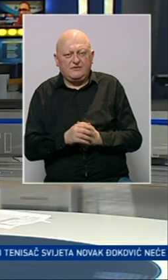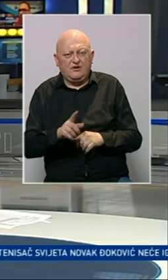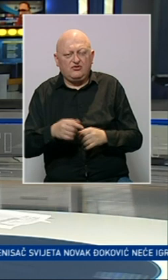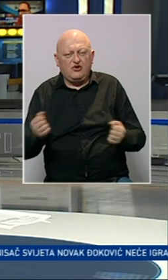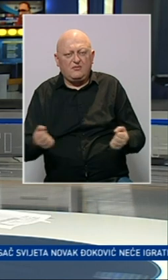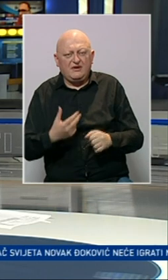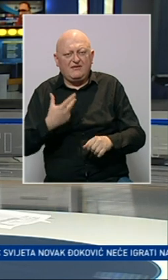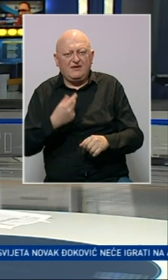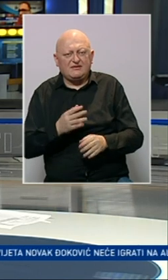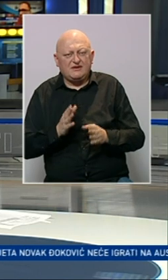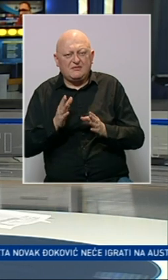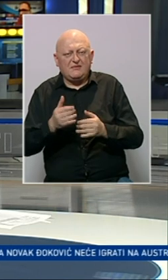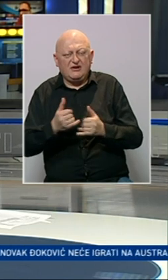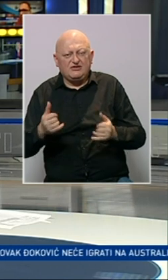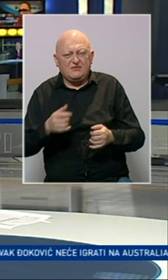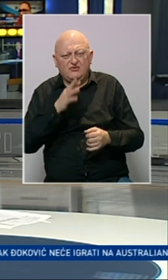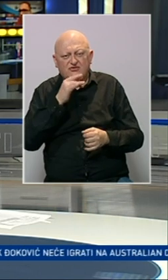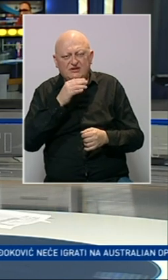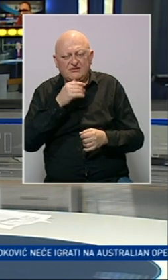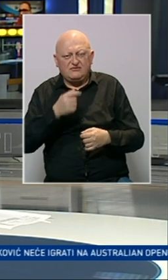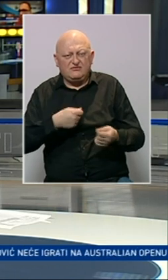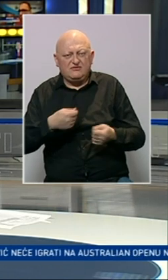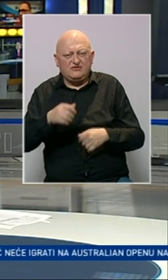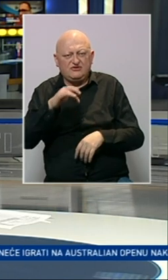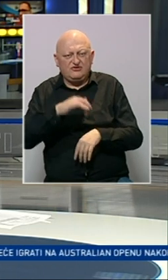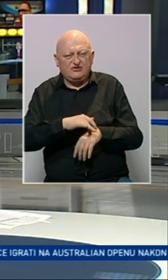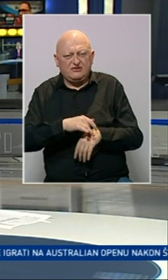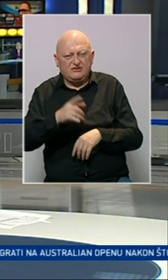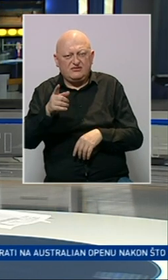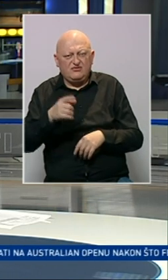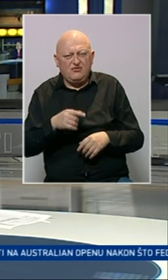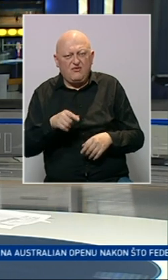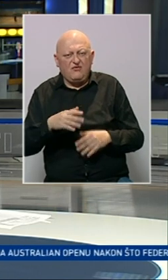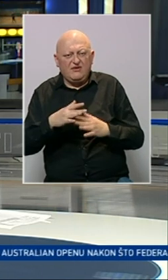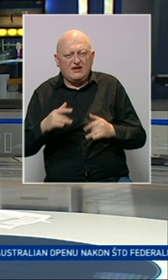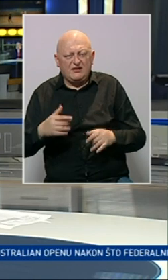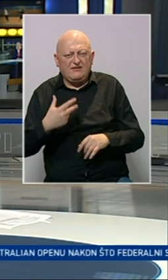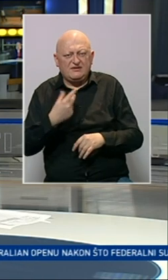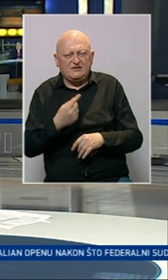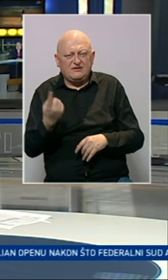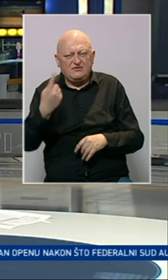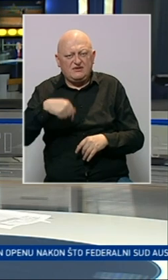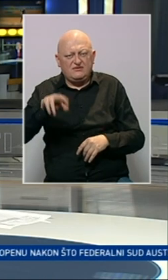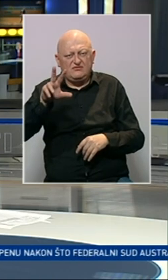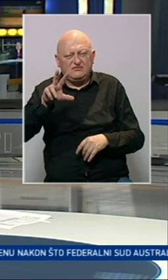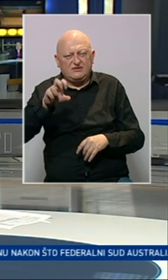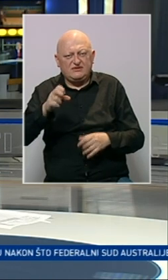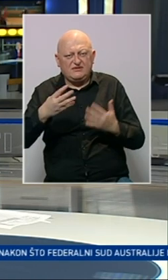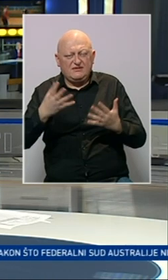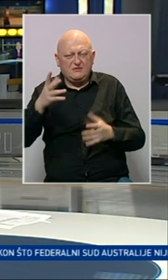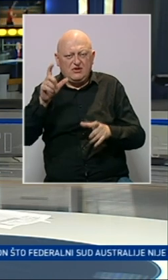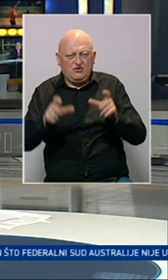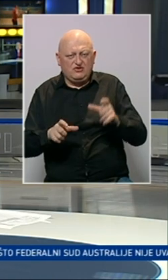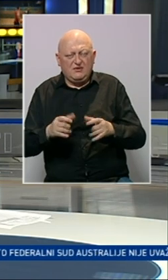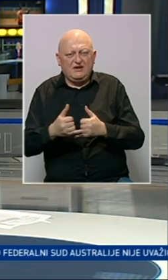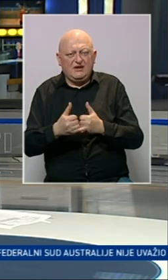Tokom akcije vakcinacija prema građanima u Sarajevskom importane shopping centru ovog vikenda je vakcinisano 1395